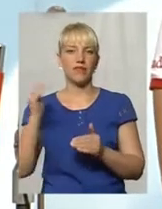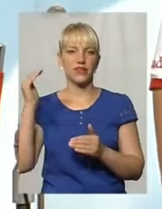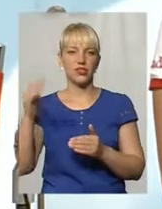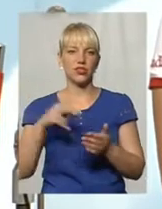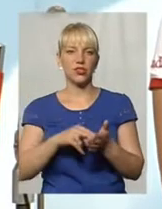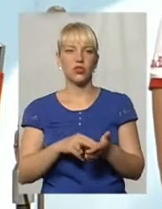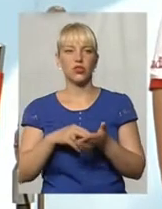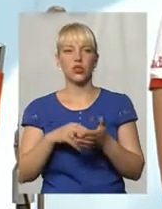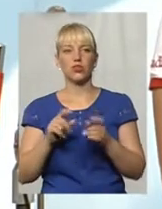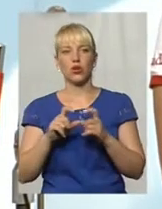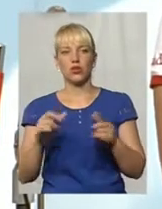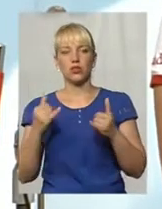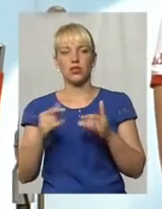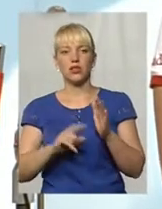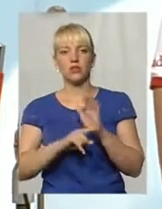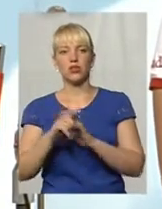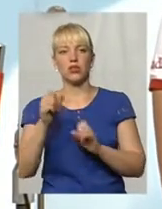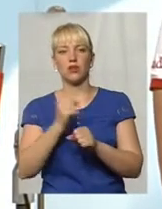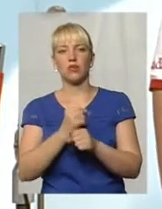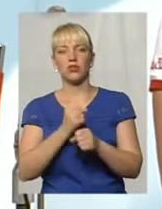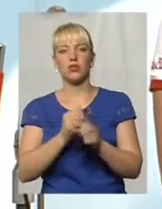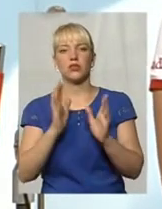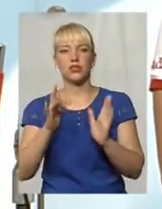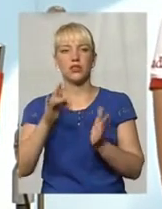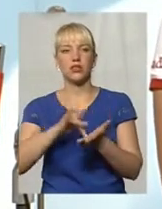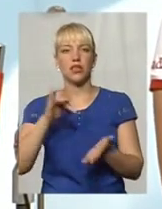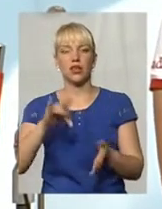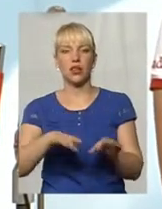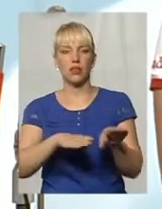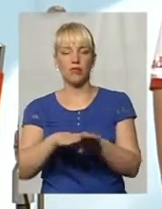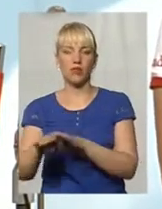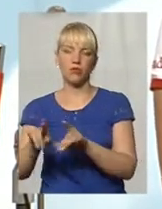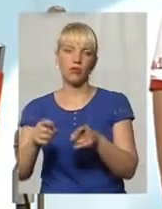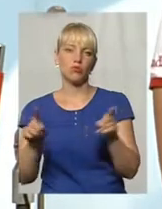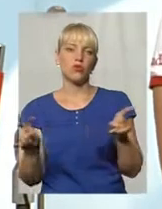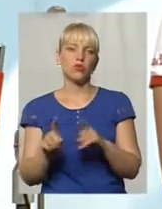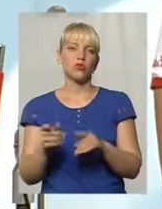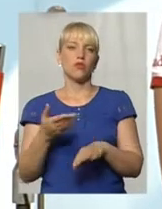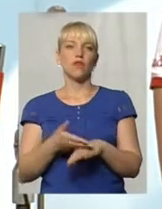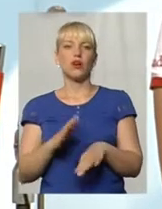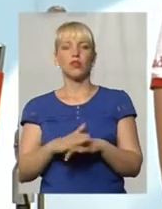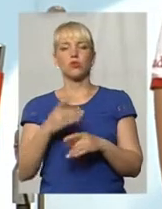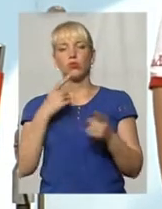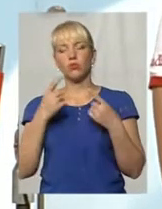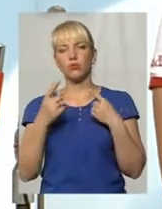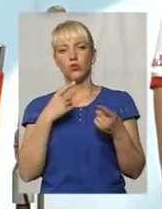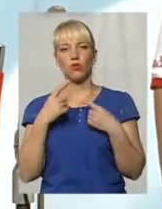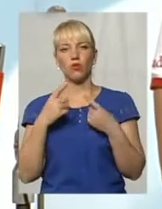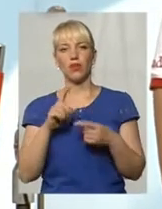особисто почала працювати тільки з центральним рівнем, тому що, ну, важко комунікувати з